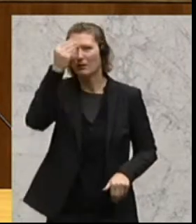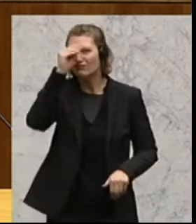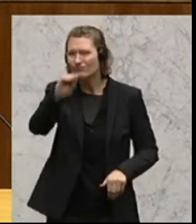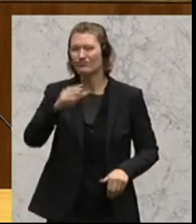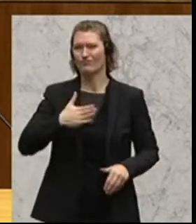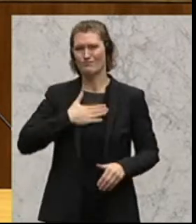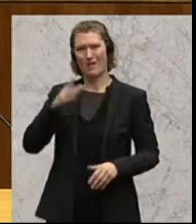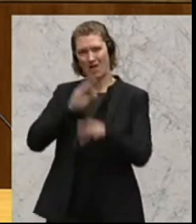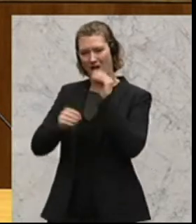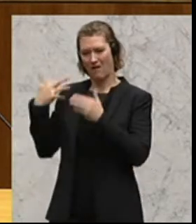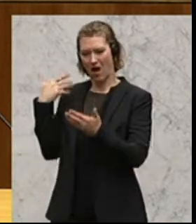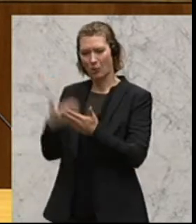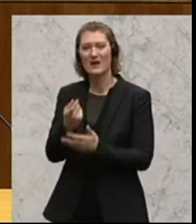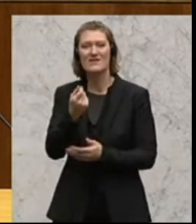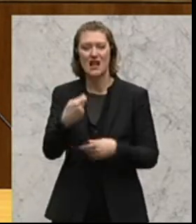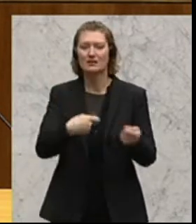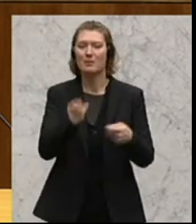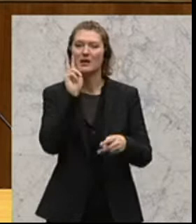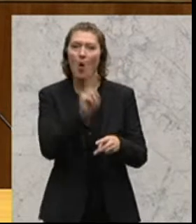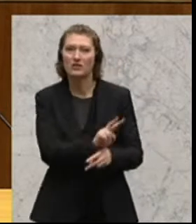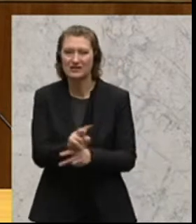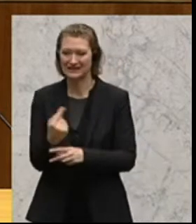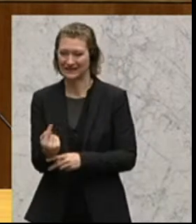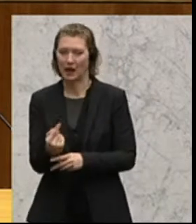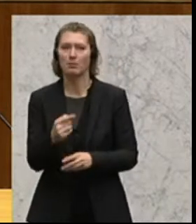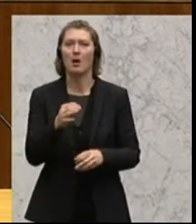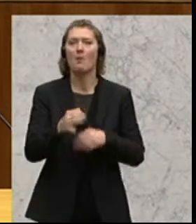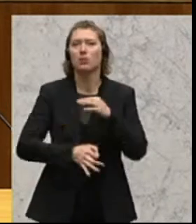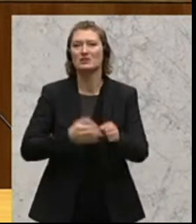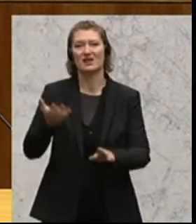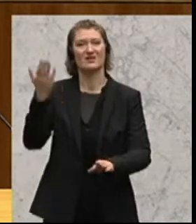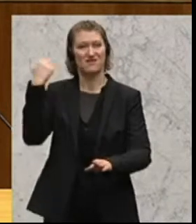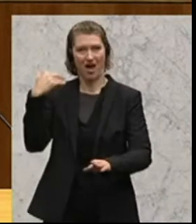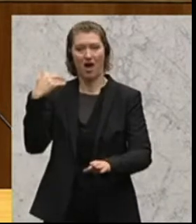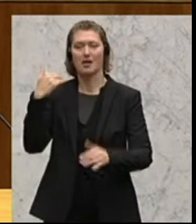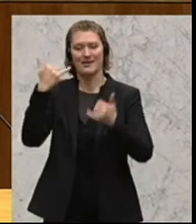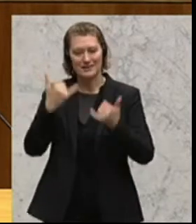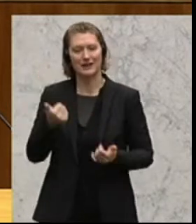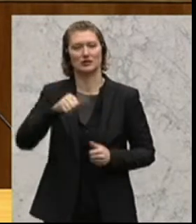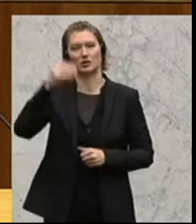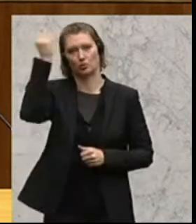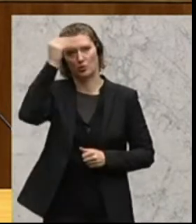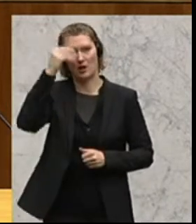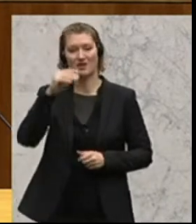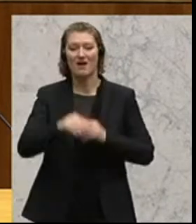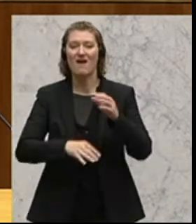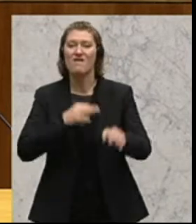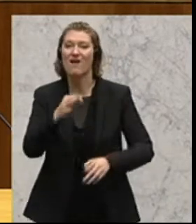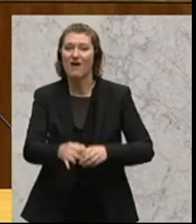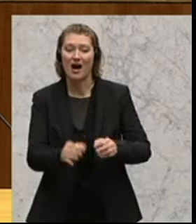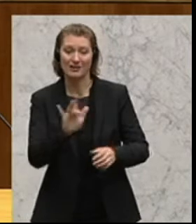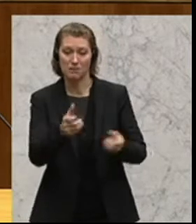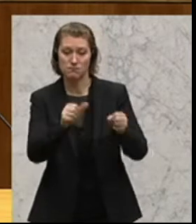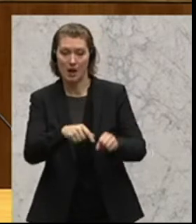Finanzmarktaufsicht in vielen Bereichen auch aus diesen Prozessen gelernt hat, die Verfahren, die jetzt gegenüber den Banken angewandt werden, sind